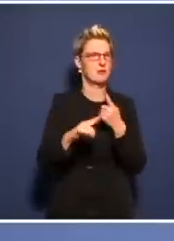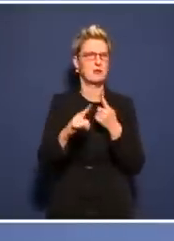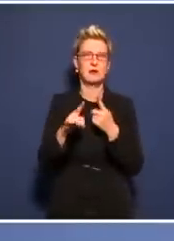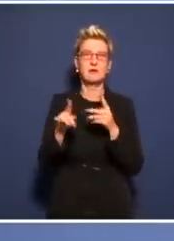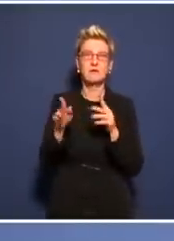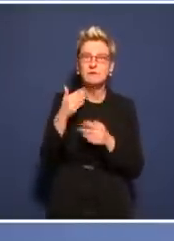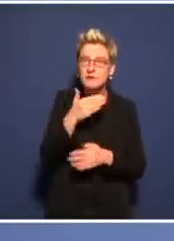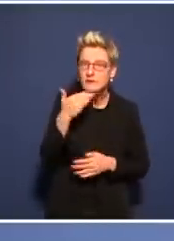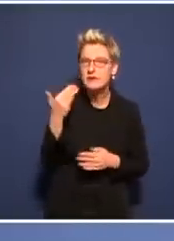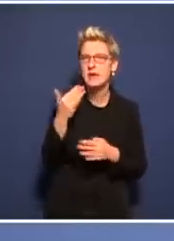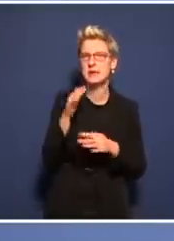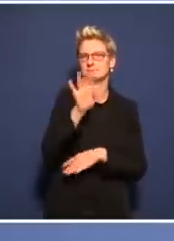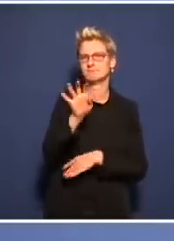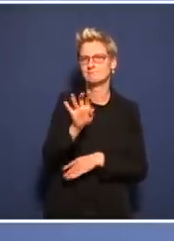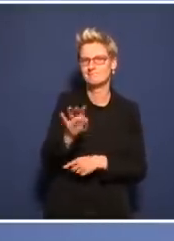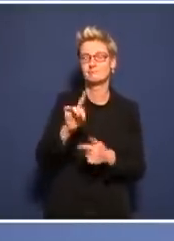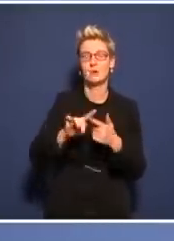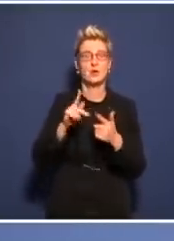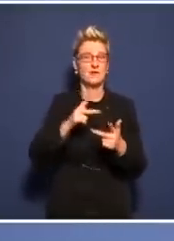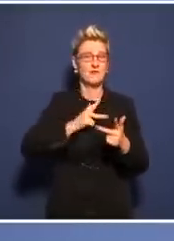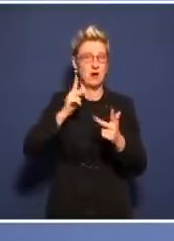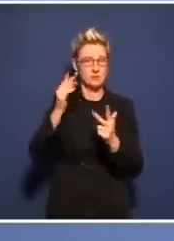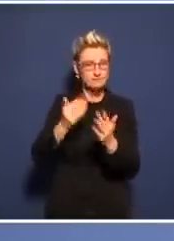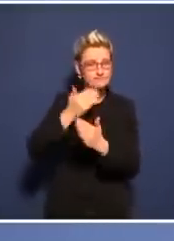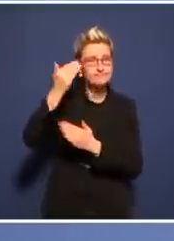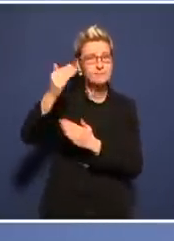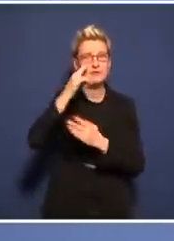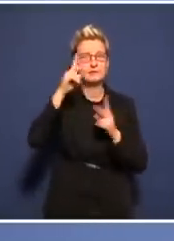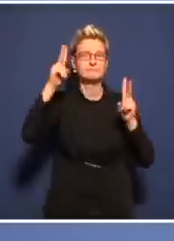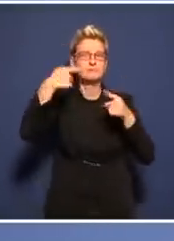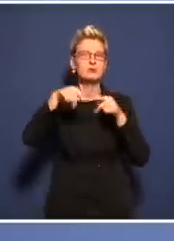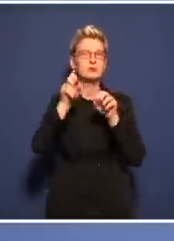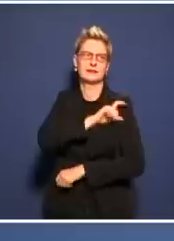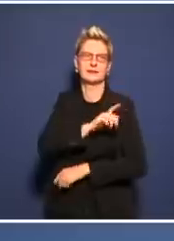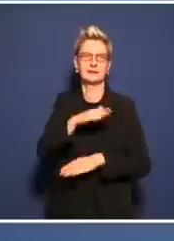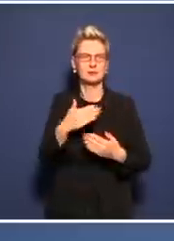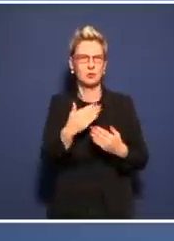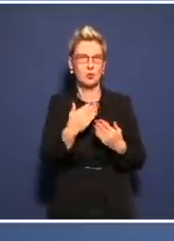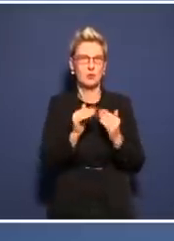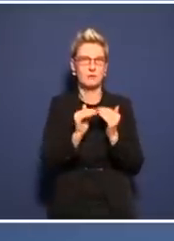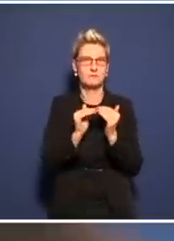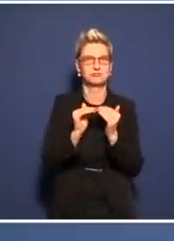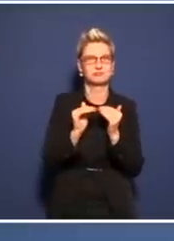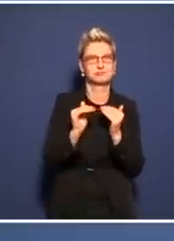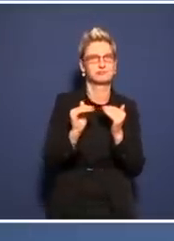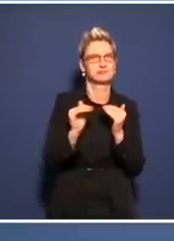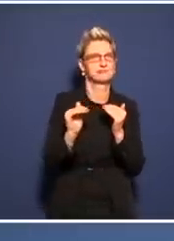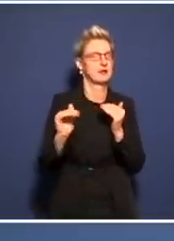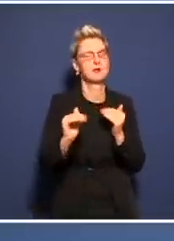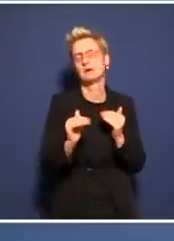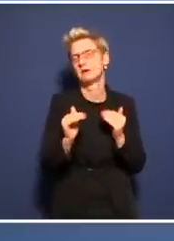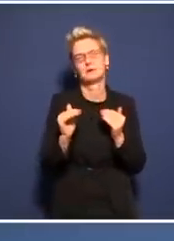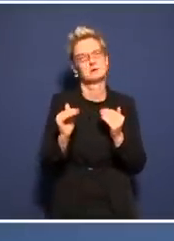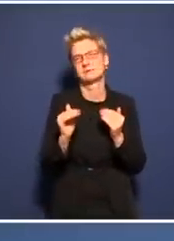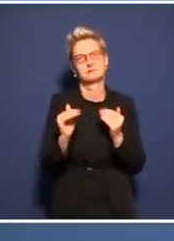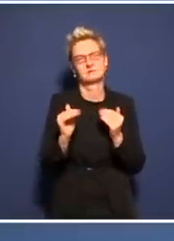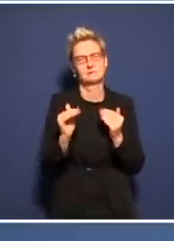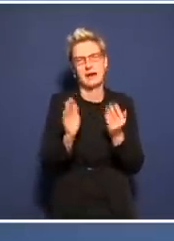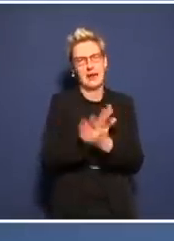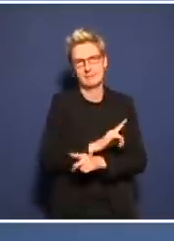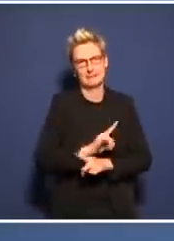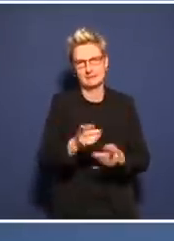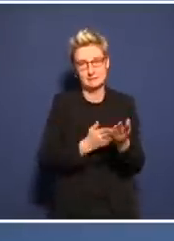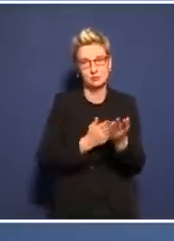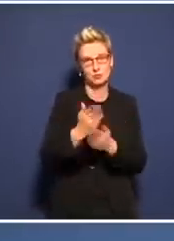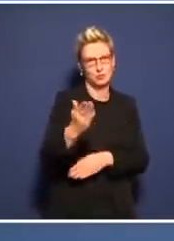wenige Minuten später Drosten in Gegenwart von Lauterbach. Das heißt, irgendwann muss dieses Virus auch